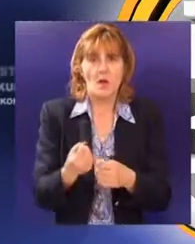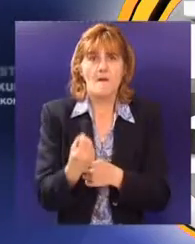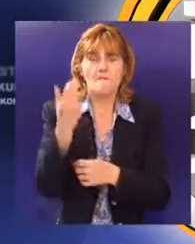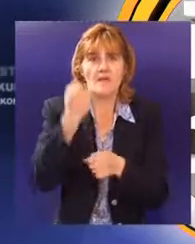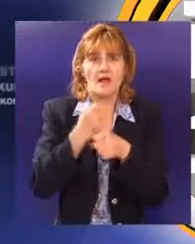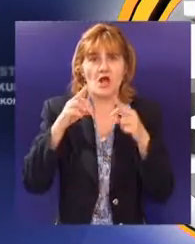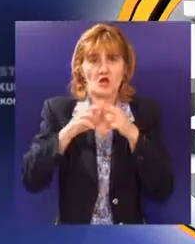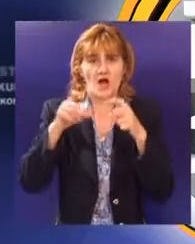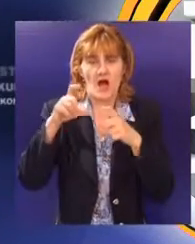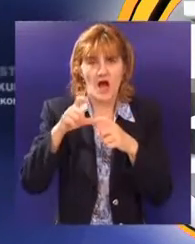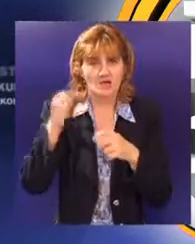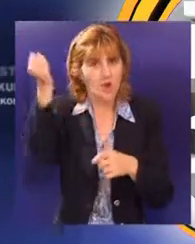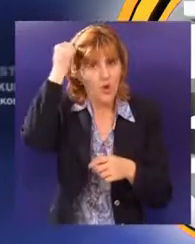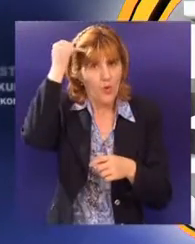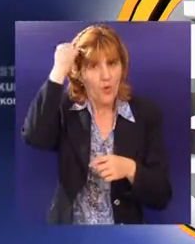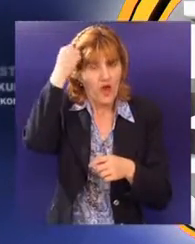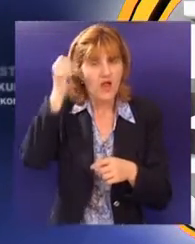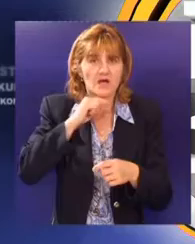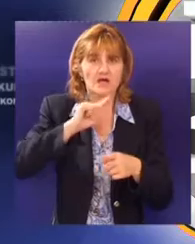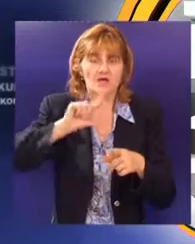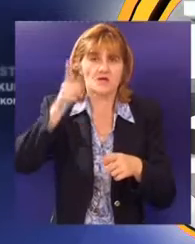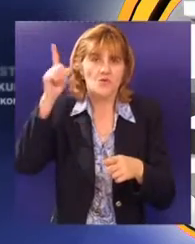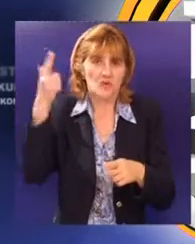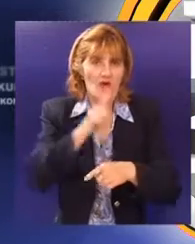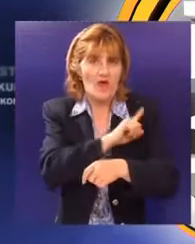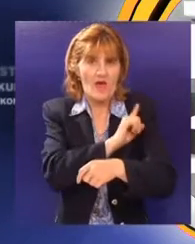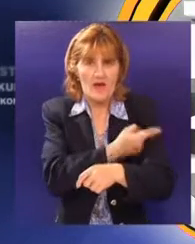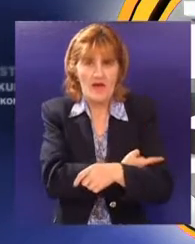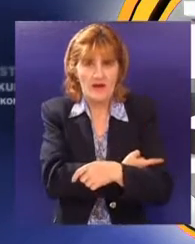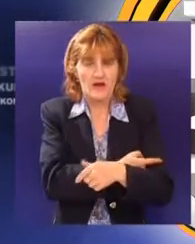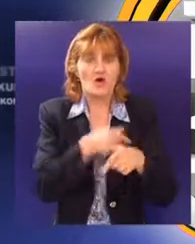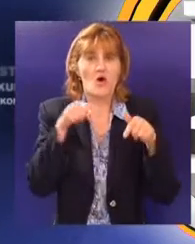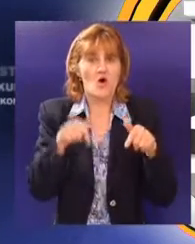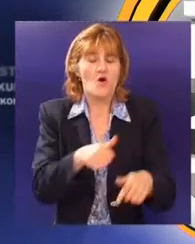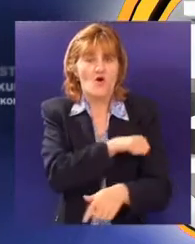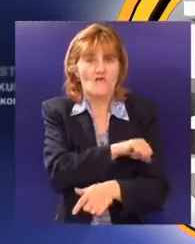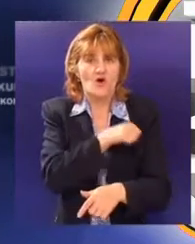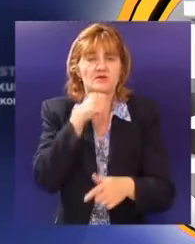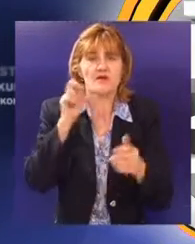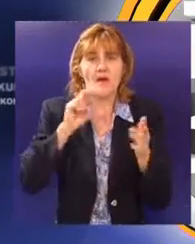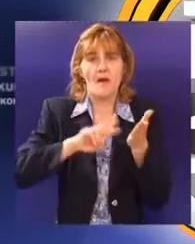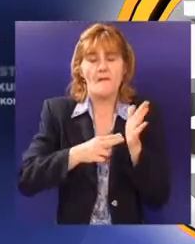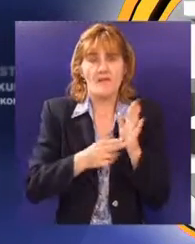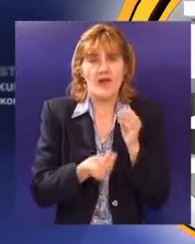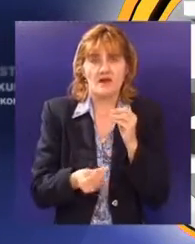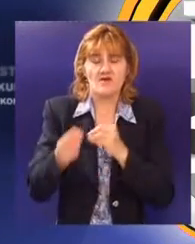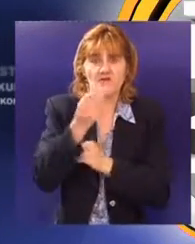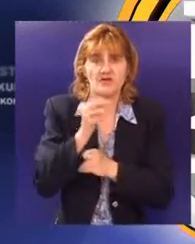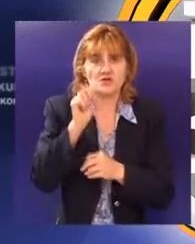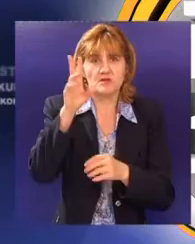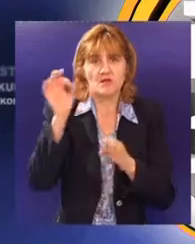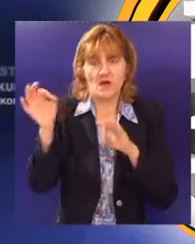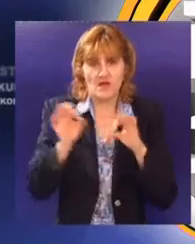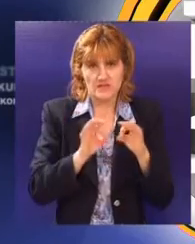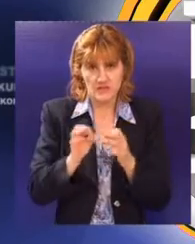sa uglja i obnovljivih izvora energije. Energija za finalnu potrošnju prema planu za ovu godinu je za 13 odsto veća nego u 2009.